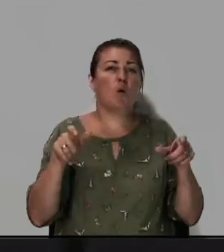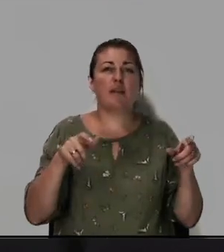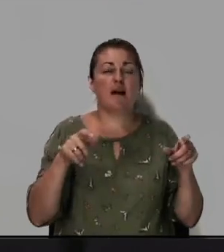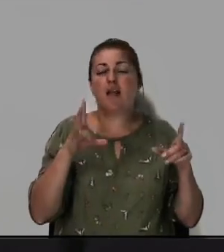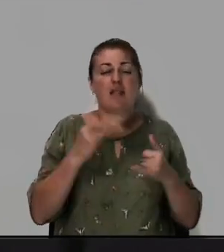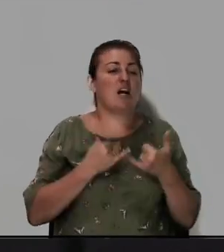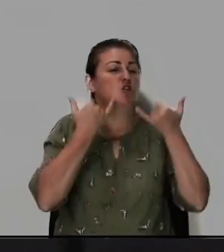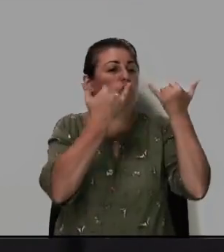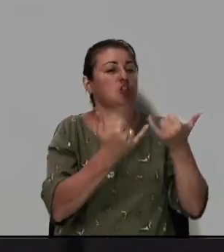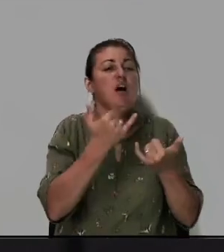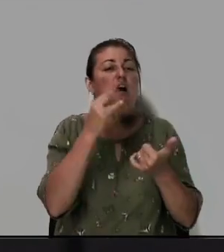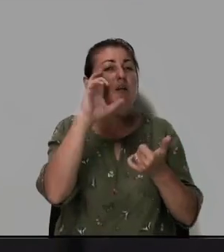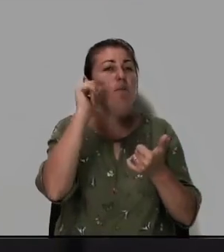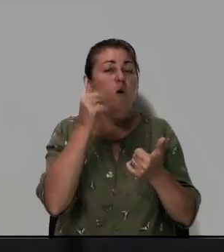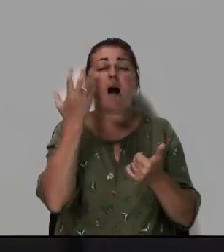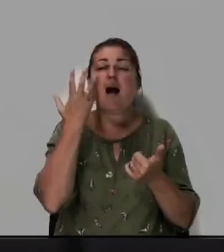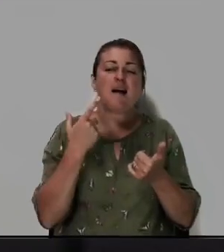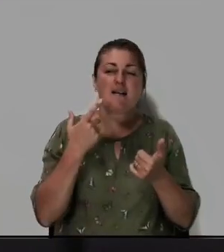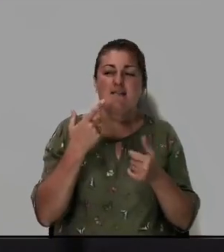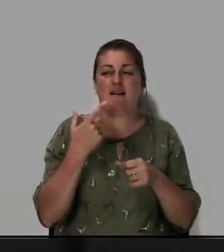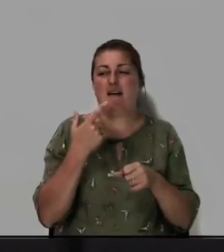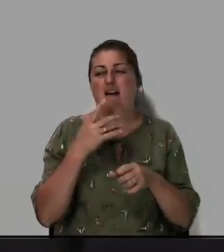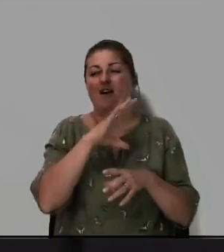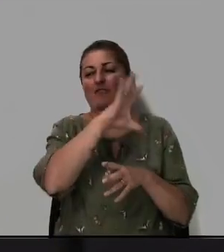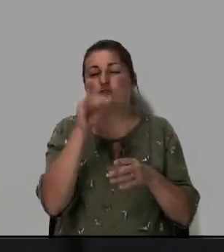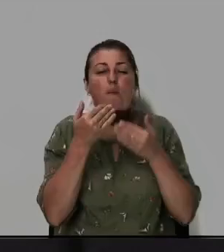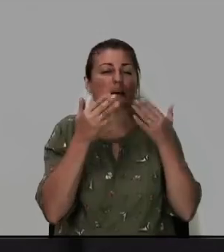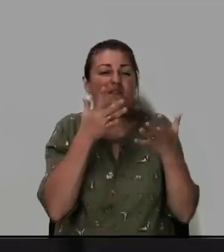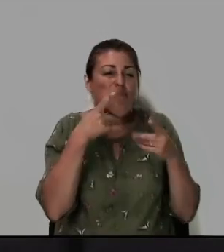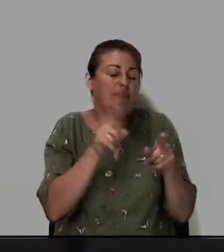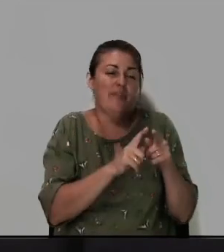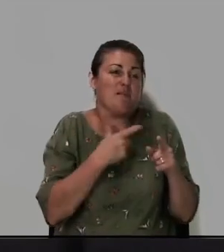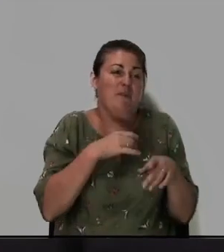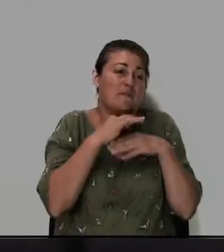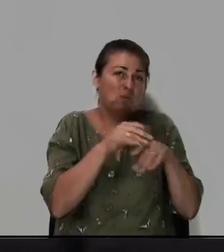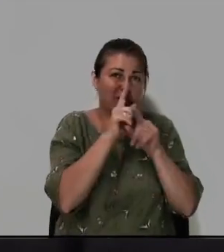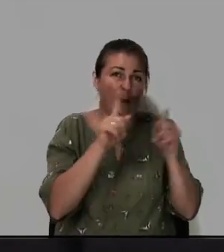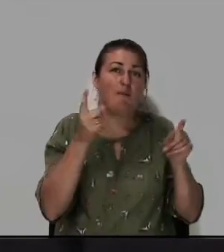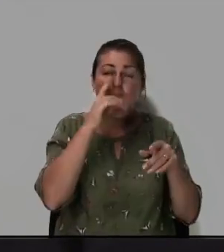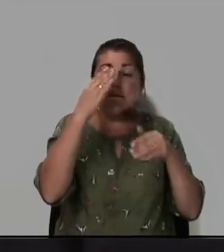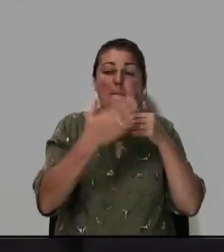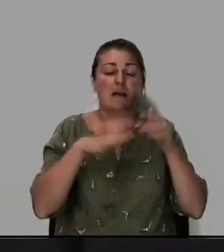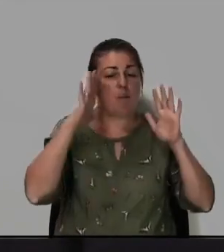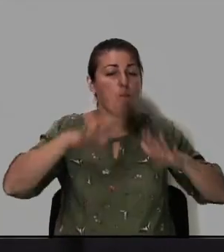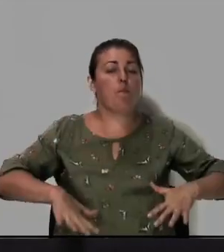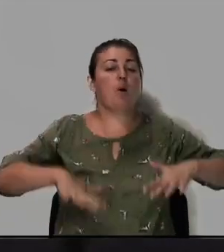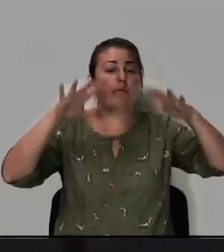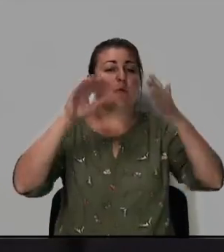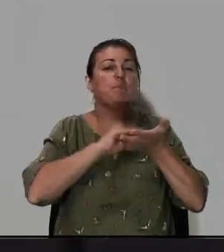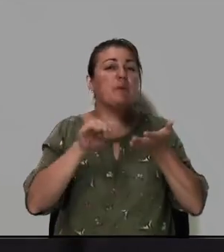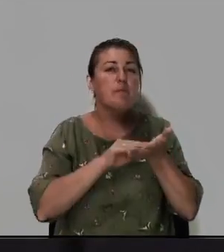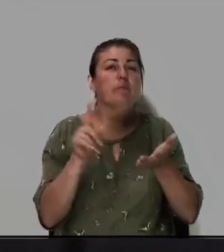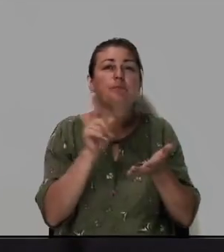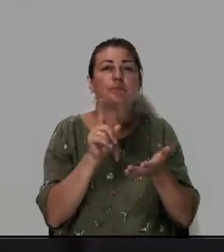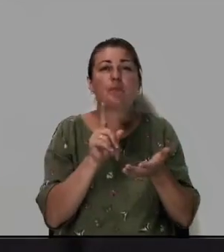чтят бога когда извращают все перед последнее время так написано потому что перед потопом написано что